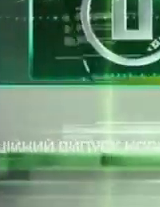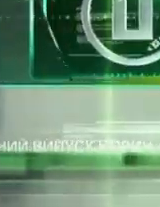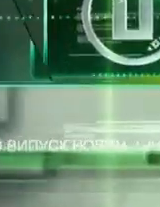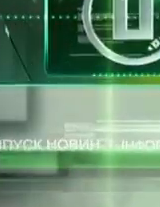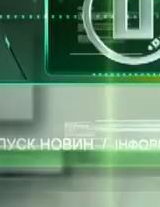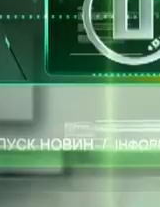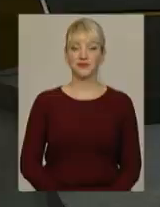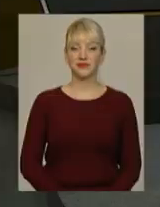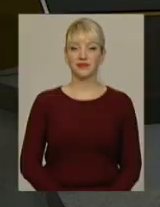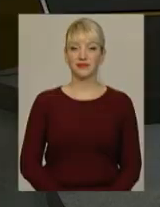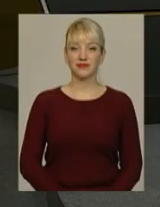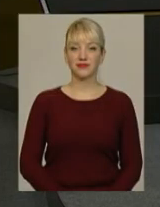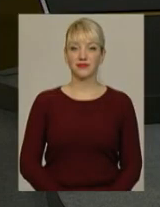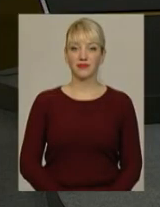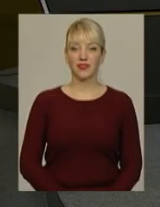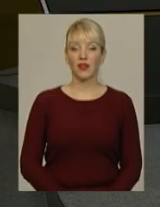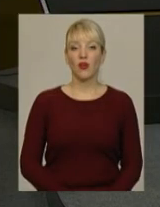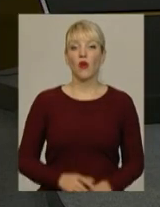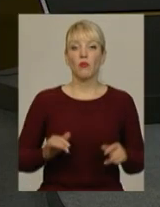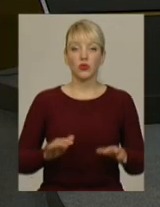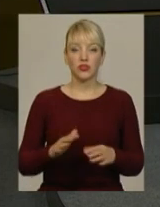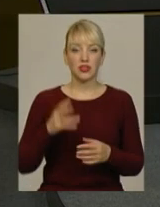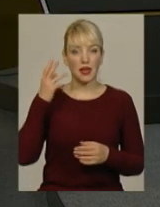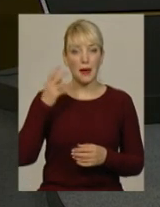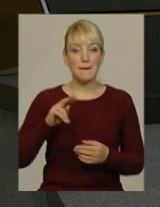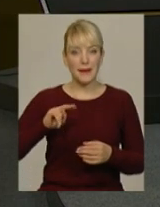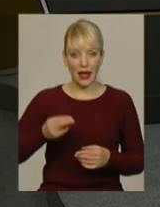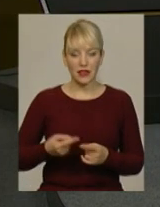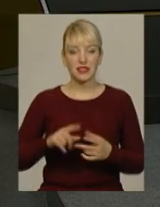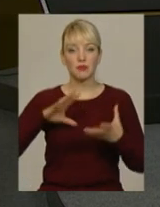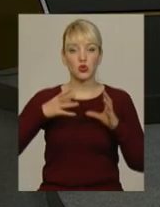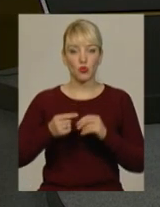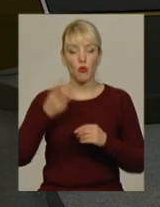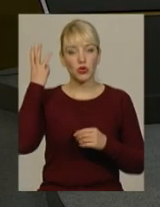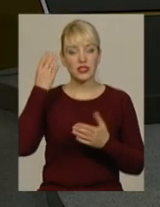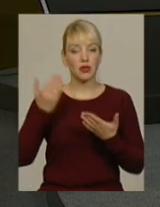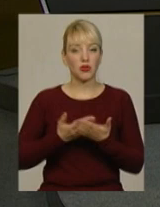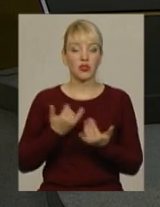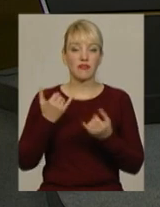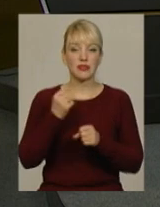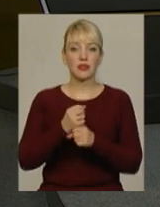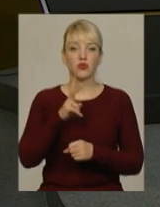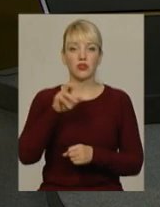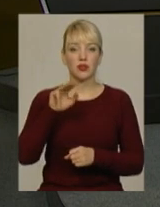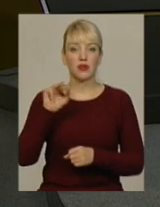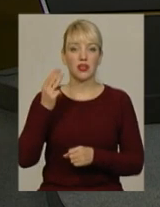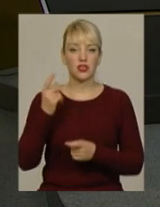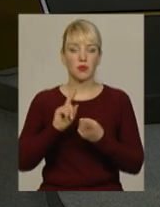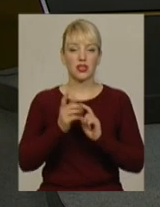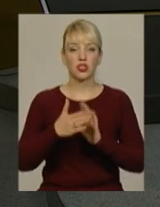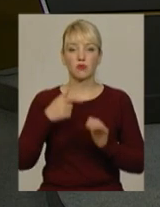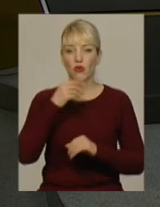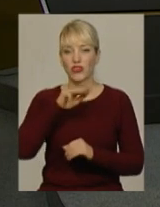Музика Події п'ятниці. Підсумуємо в подійській панорамі у студії Олена Кам'яняша і Оксана Фіновська.